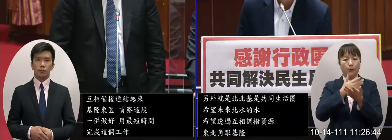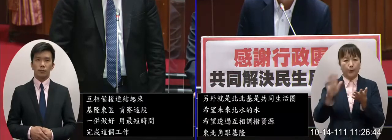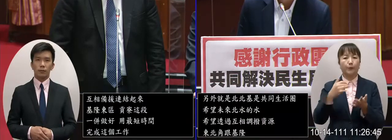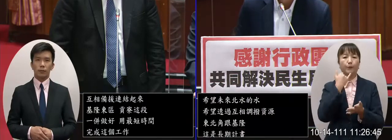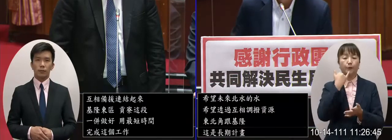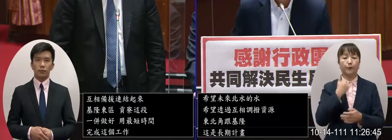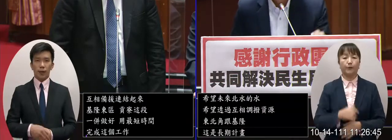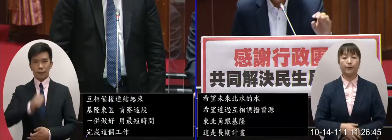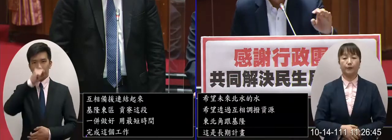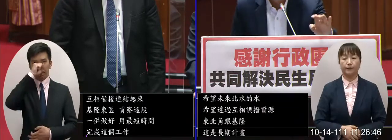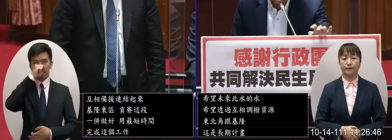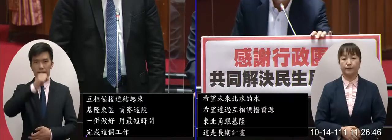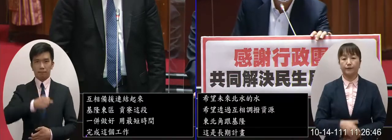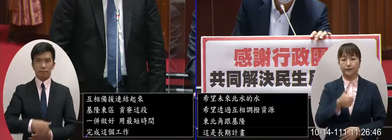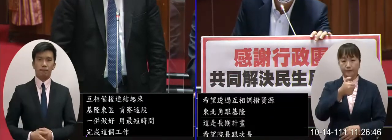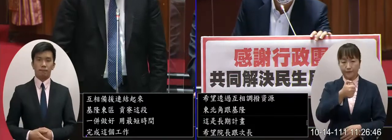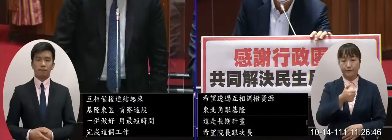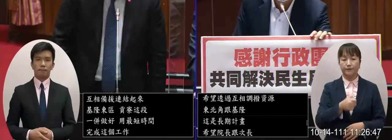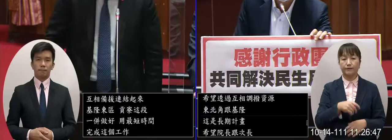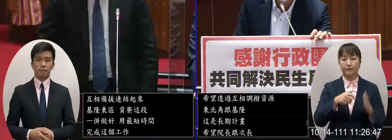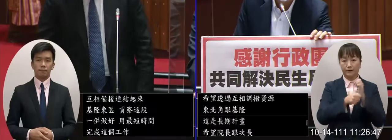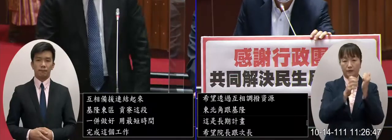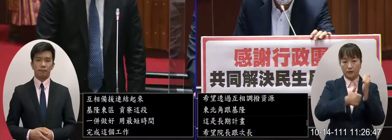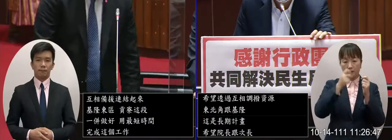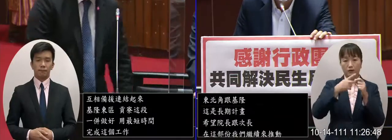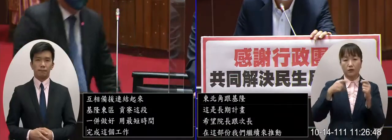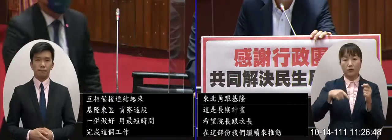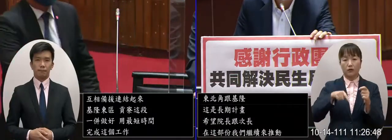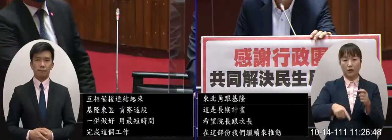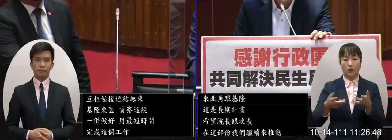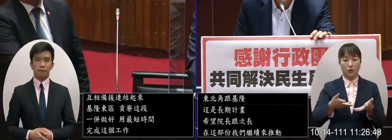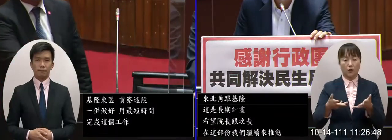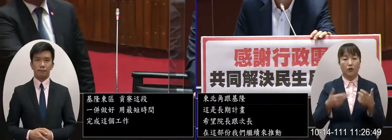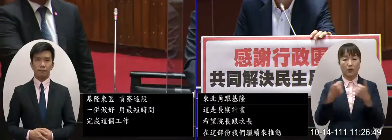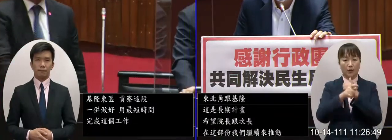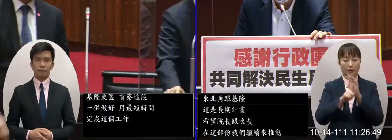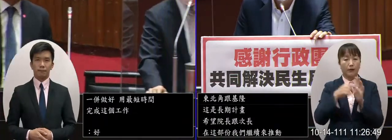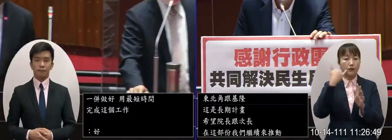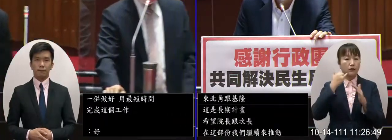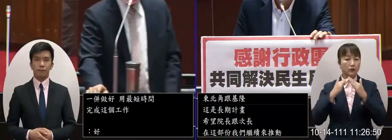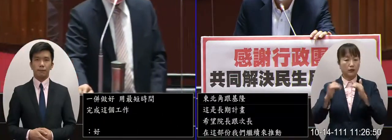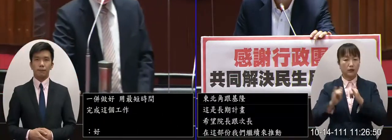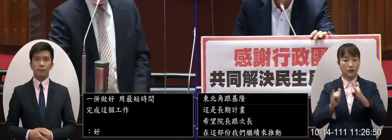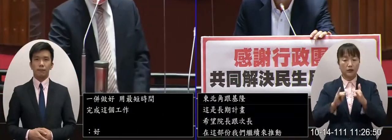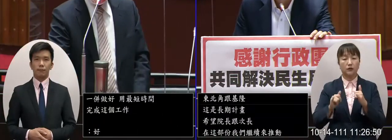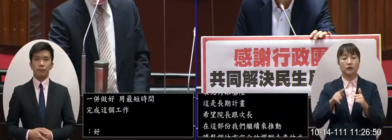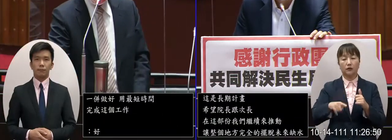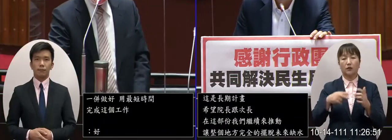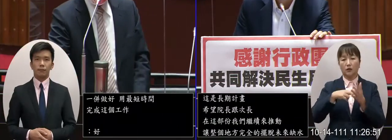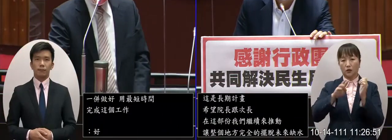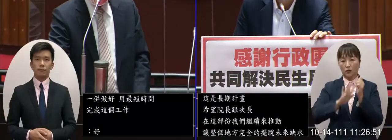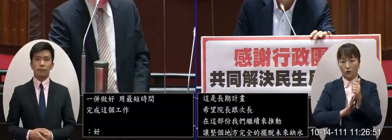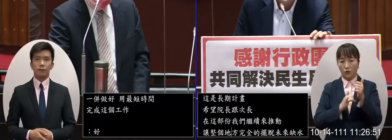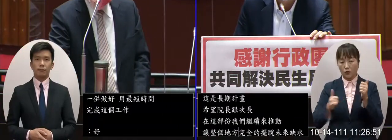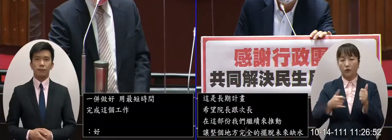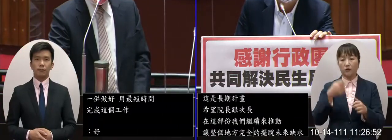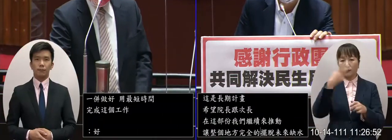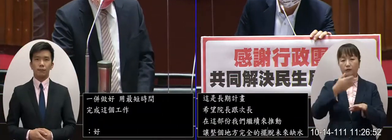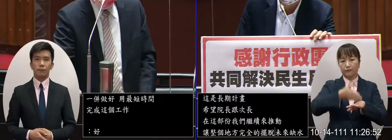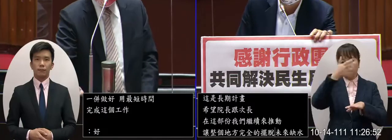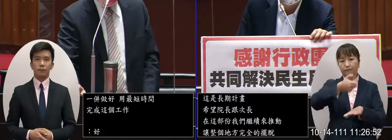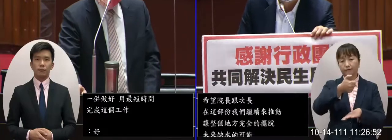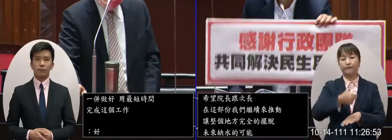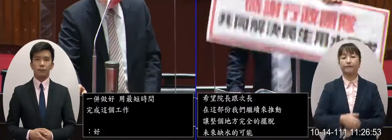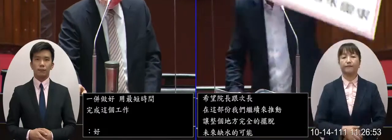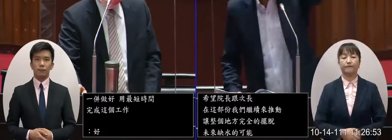可以吧好 非常感謝我們的次長跟院長這件事情我想代表基隆市的市民作為基隆的立委再次的感謝我們行政院的